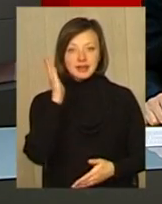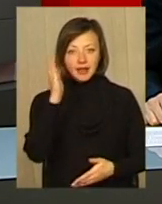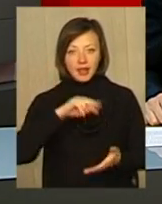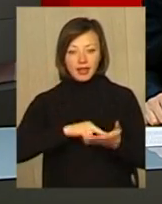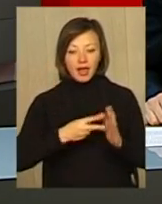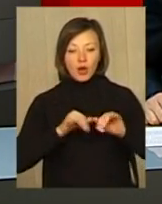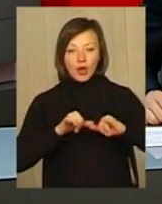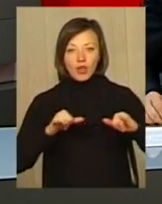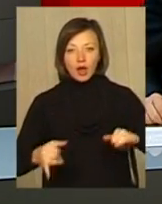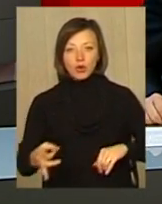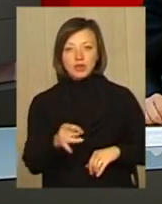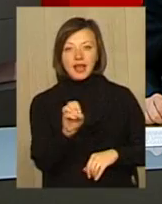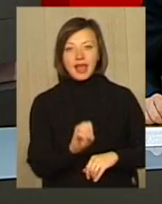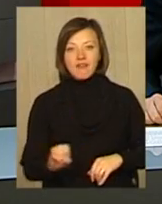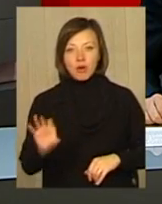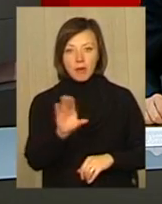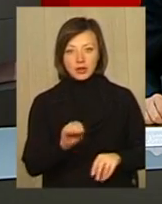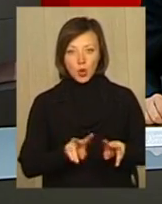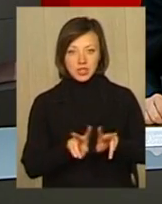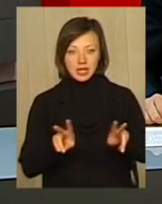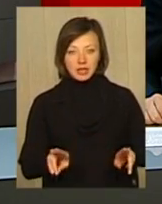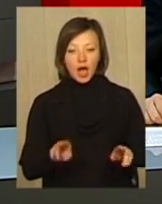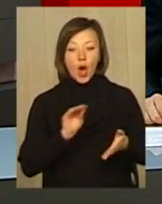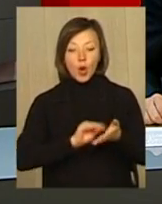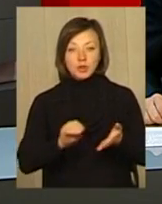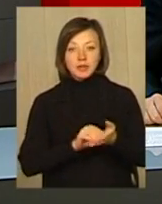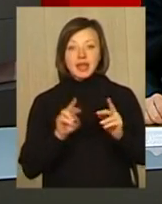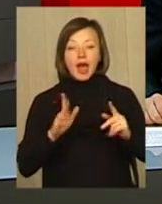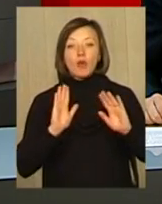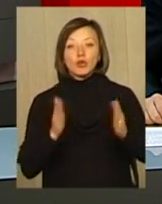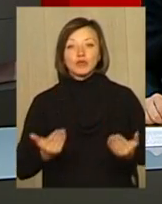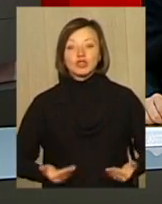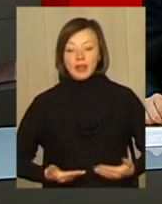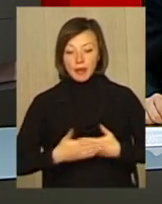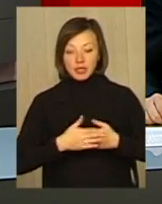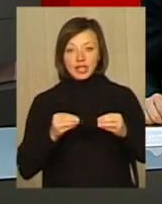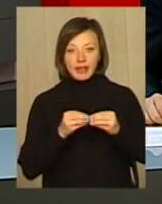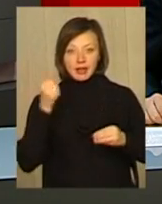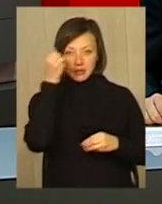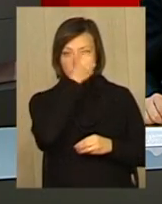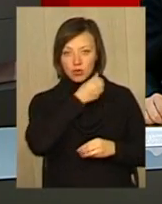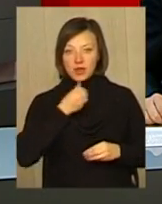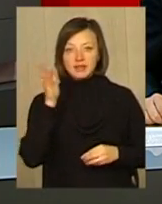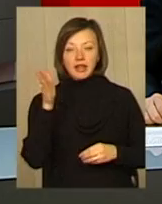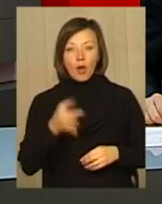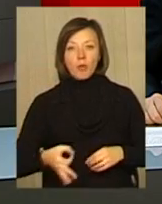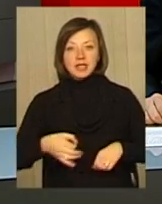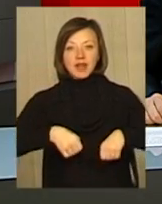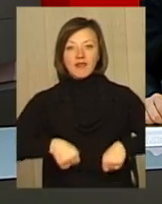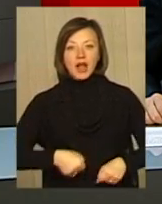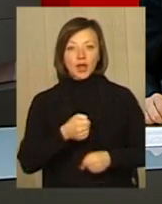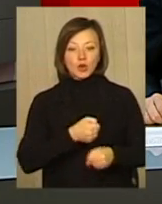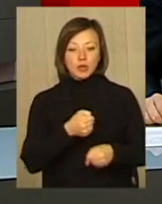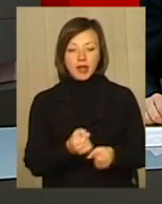регіонального розвитку європейського зразка. В ньому розписано, як будемо жити у найближчих 10 років. Стратегію обласна влада